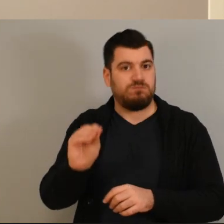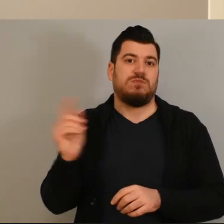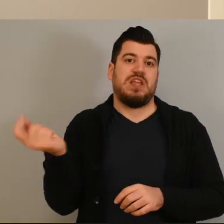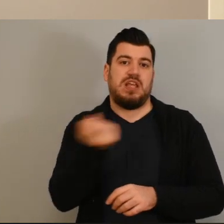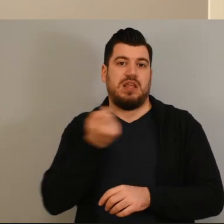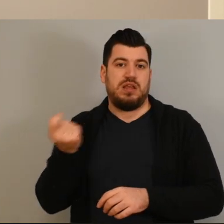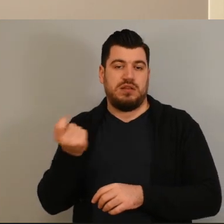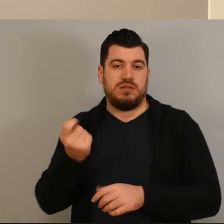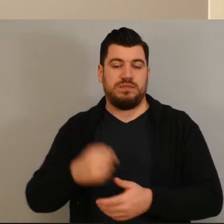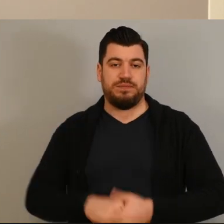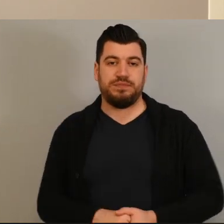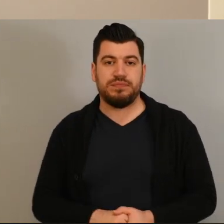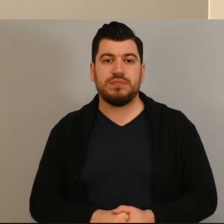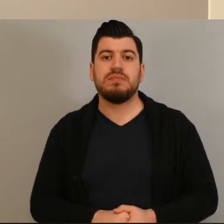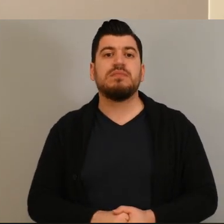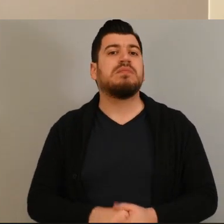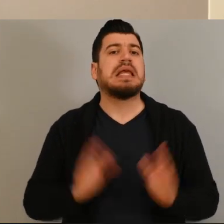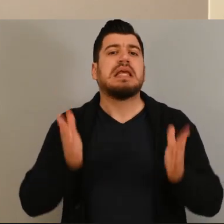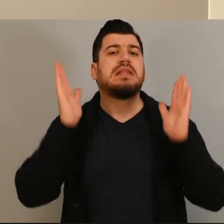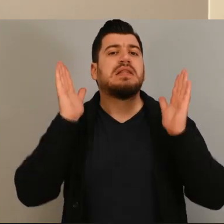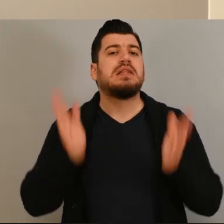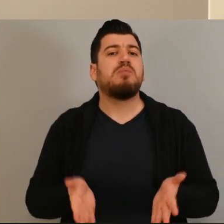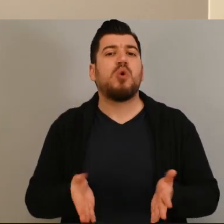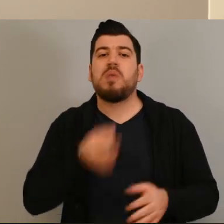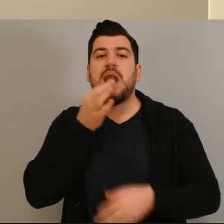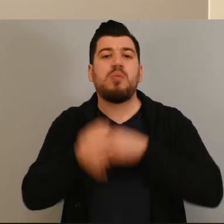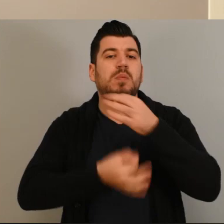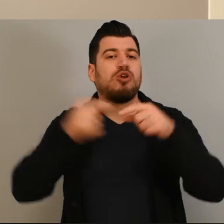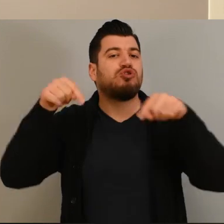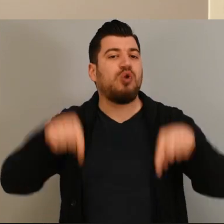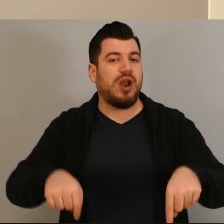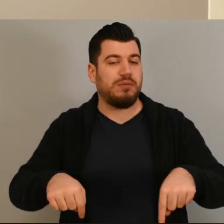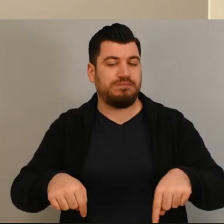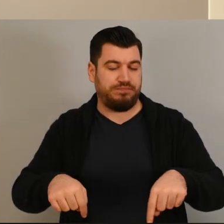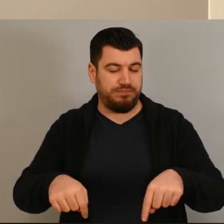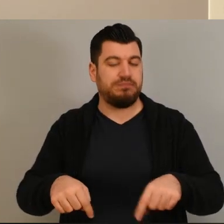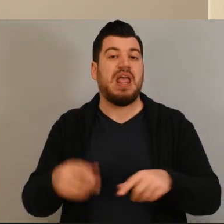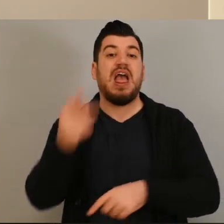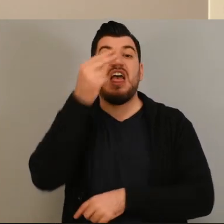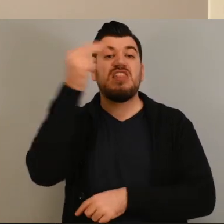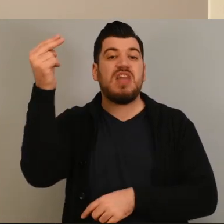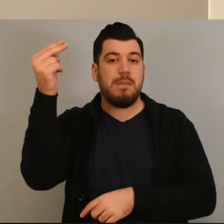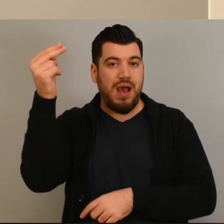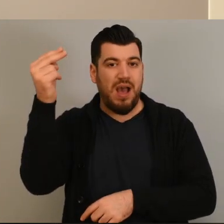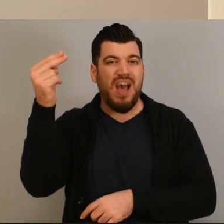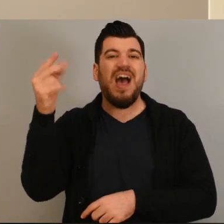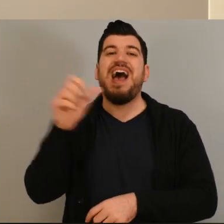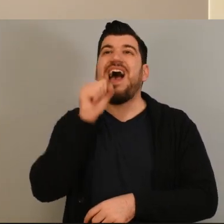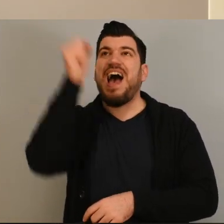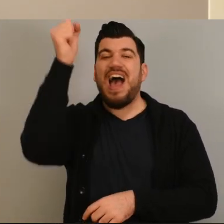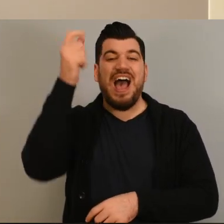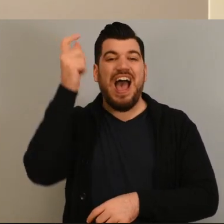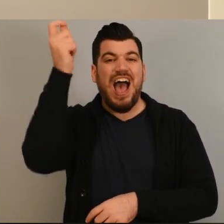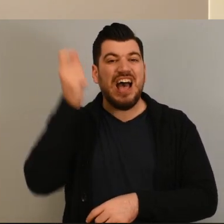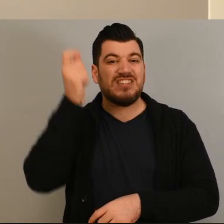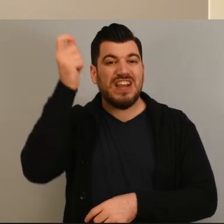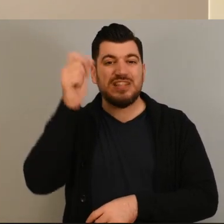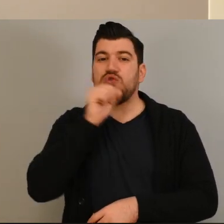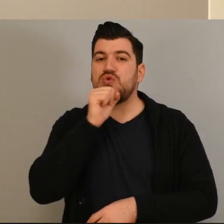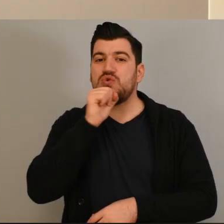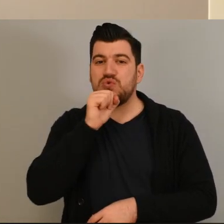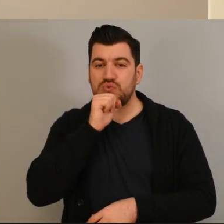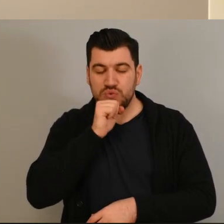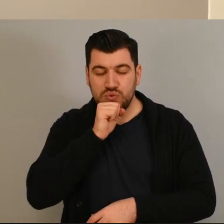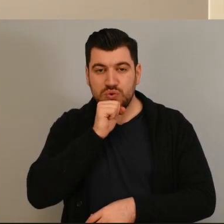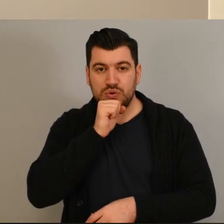επικαιρότητα. Τι μπορούμε να πούμε. Με, καταρχήν ότι το